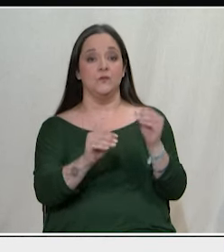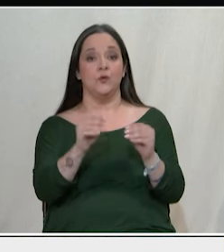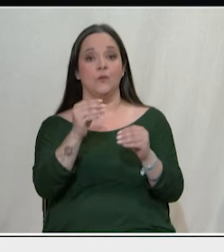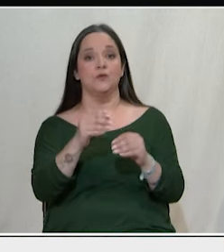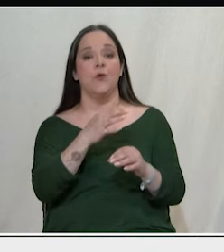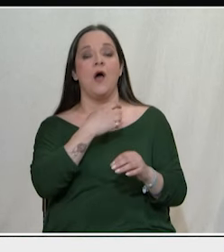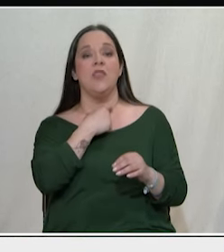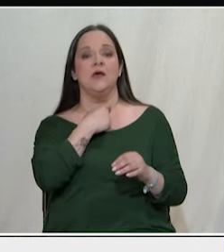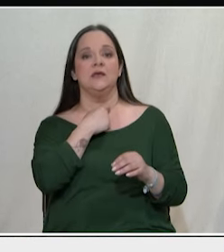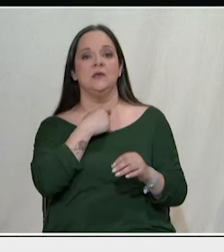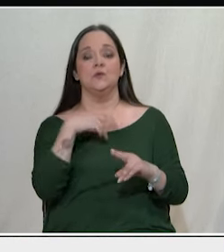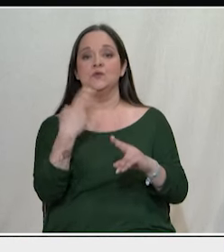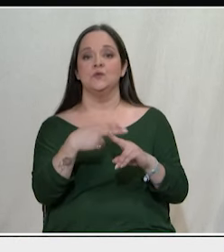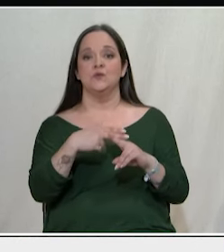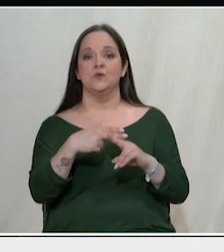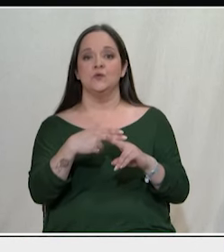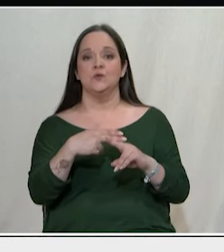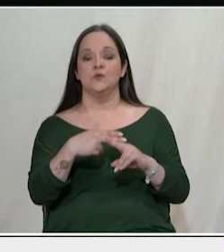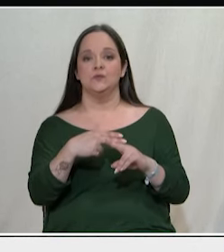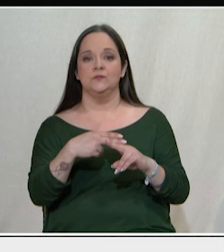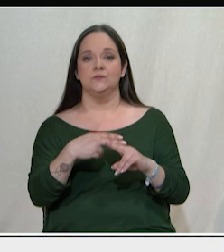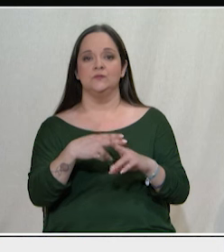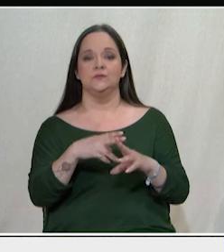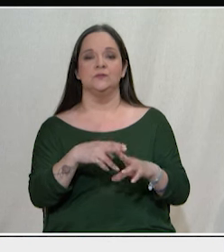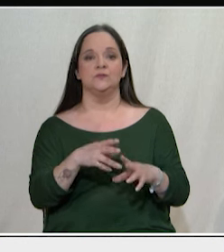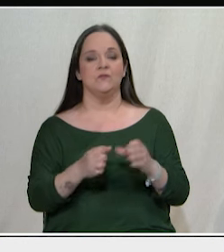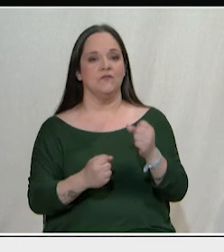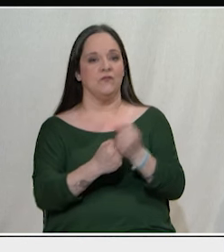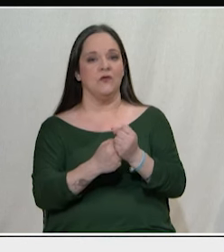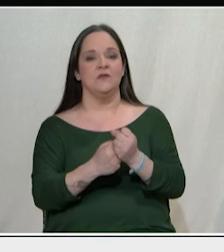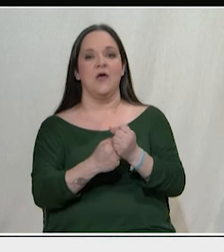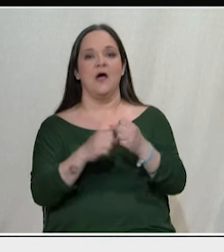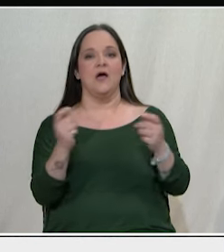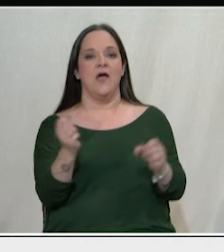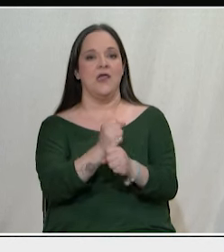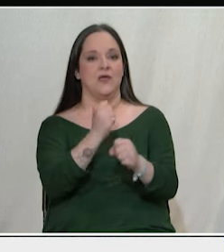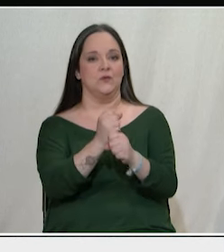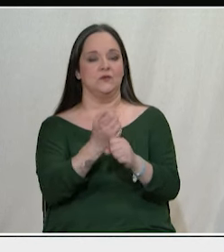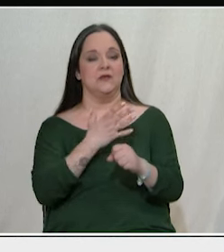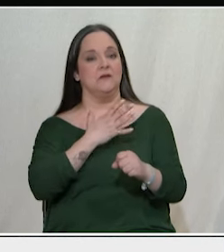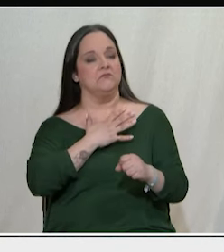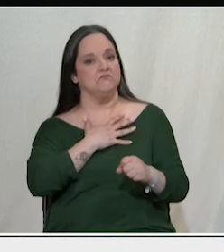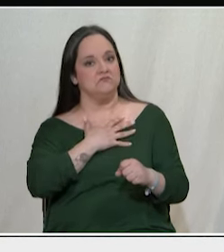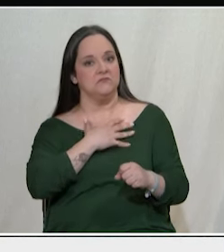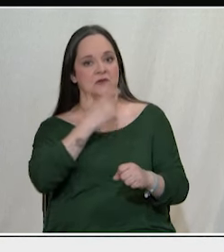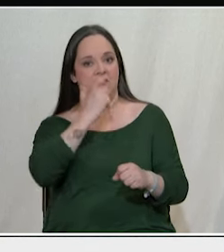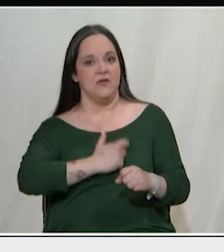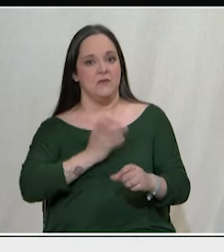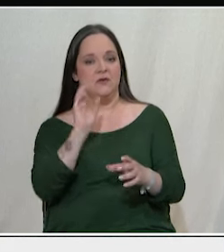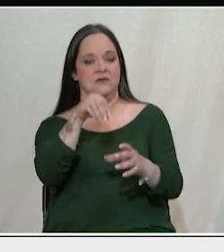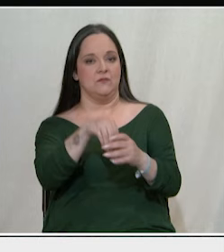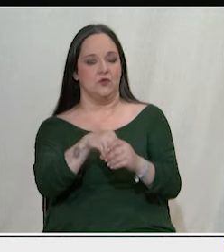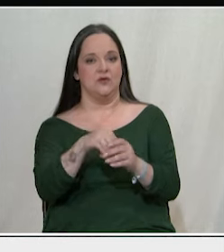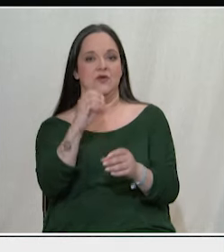χρήσιμο όπλο των εργαζομένων και πιστεύω ότι και η δική μας συμμετοχή σαν όγδε στις εκλογές κάνει μία έντιμη